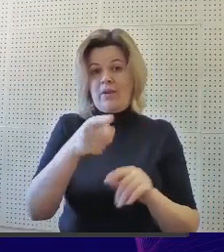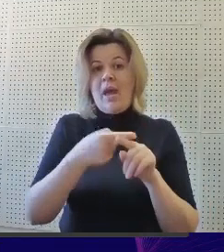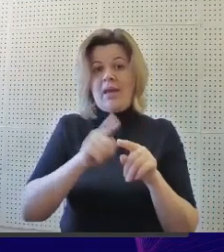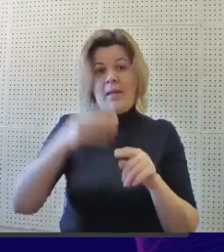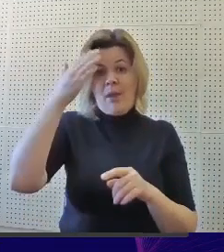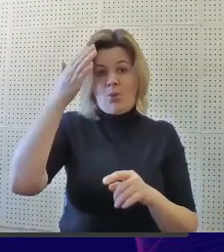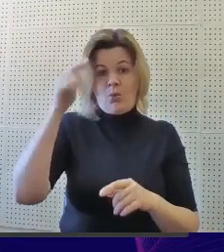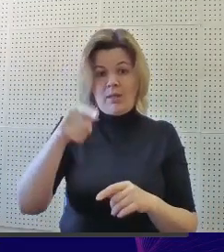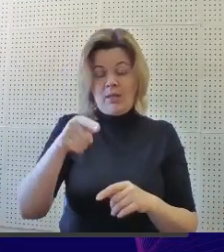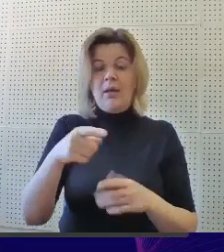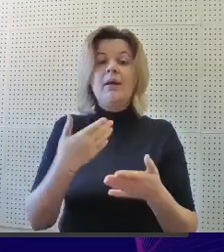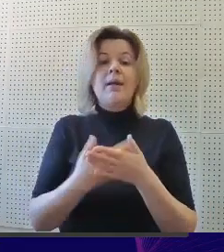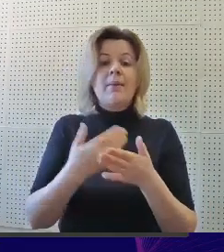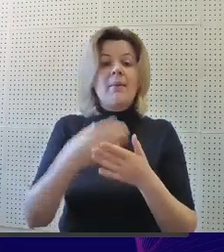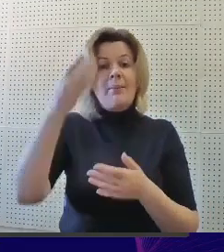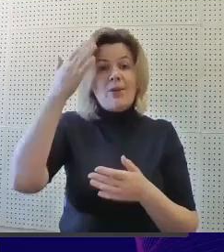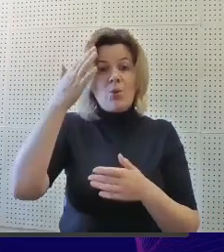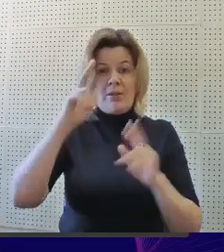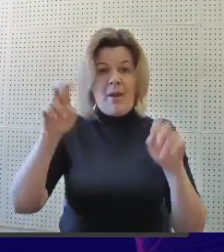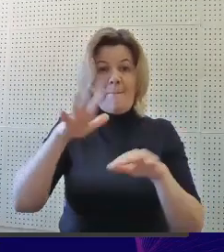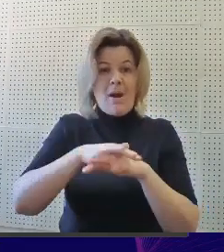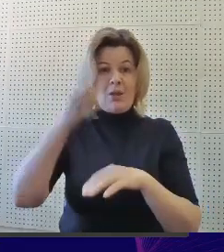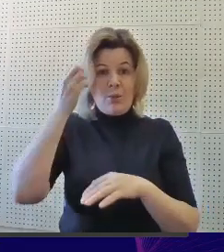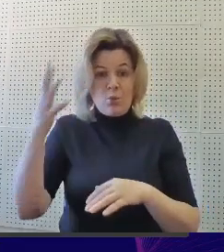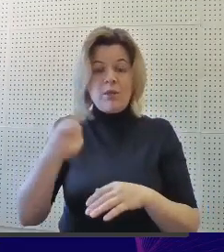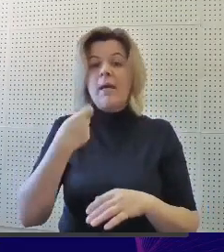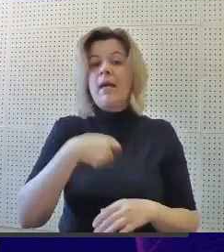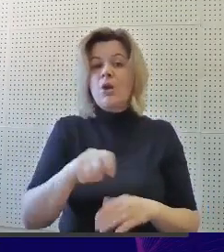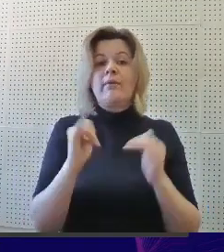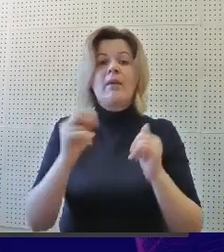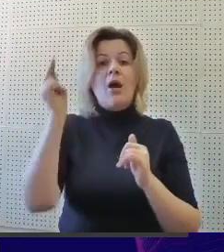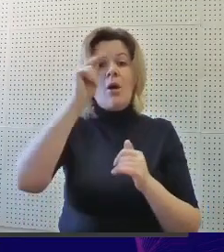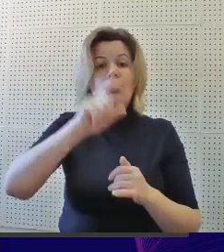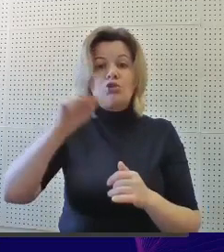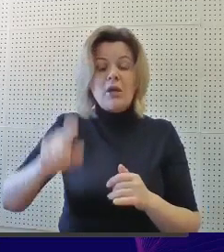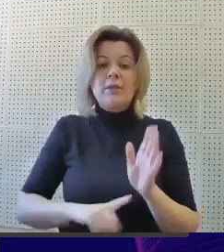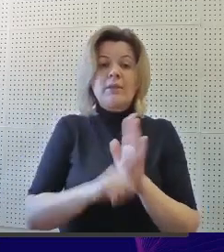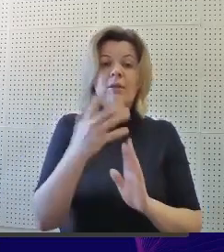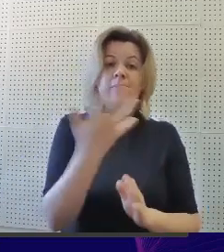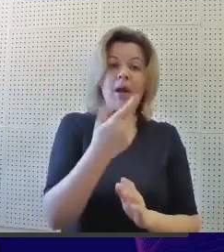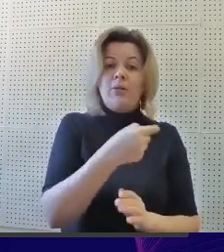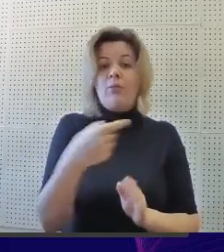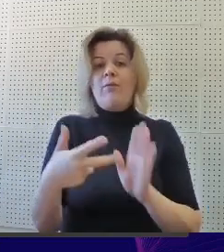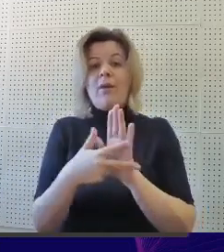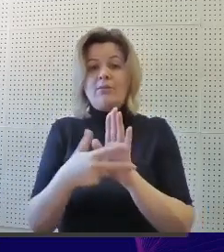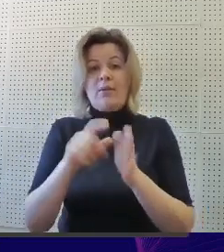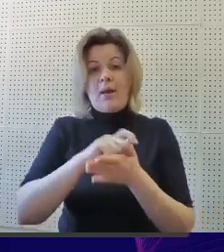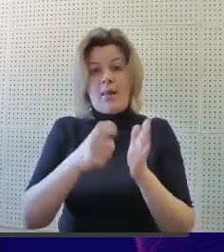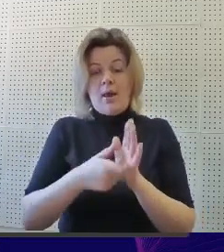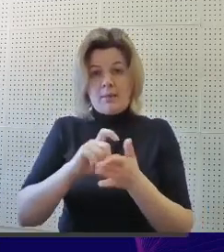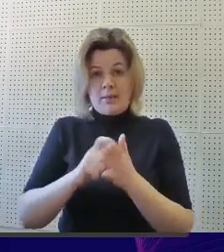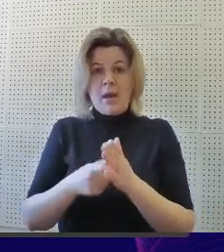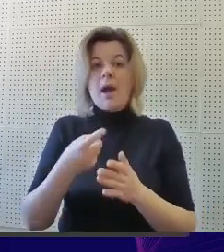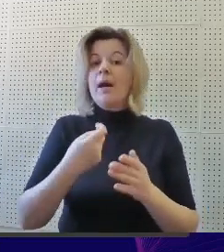использования данной методики. Например, методика банка мудрости рекомендована для обучающихся с 5 по 8